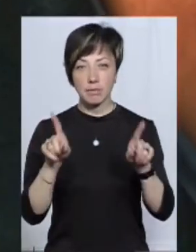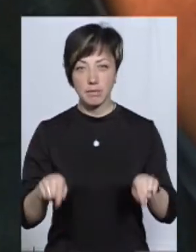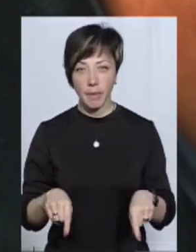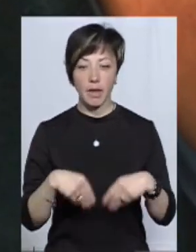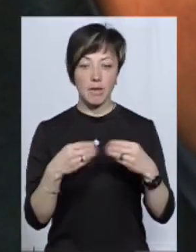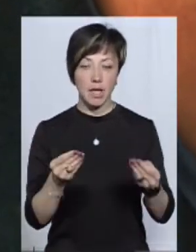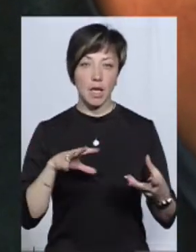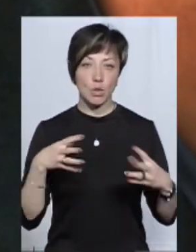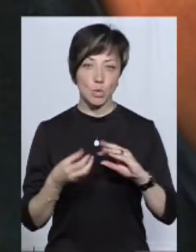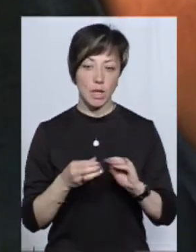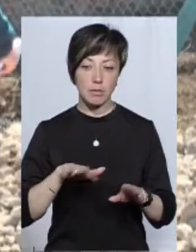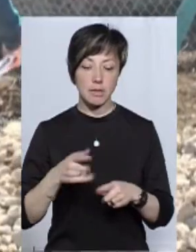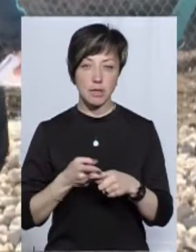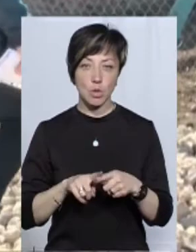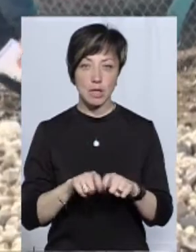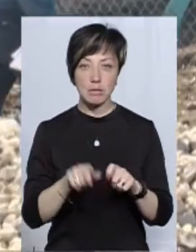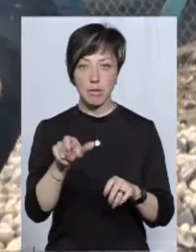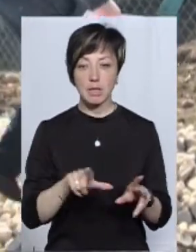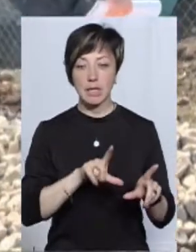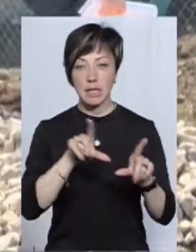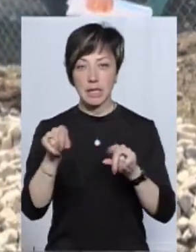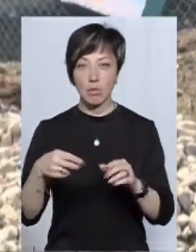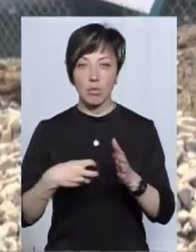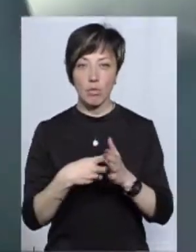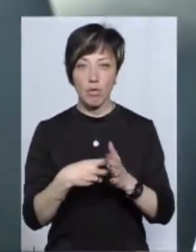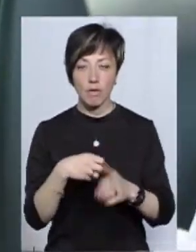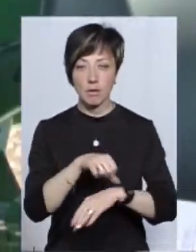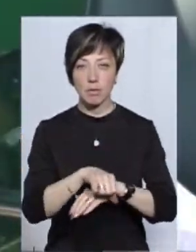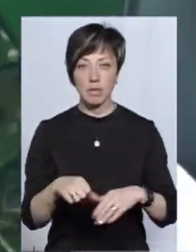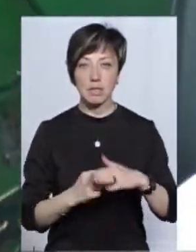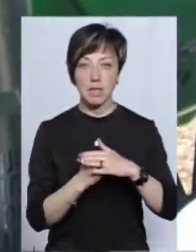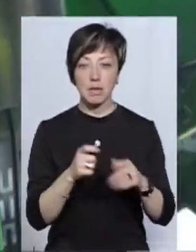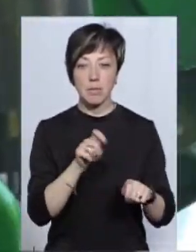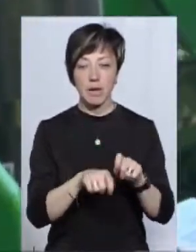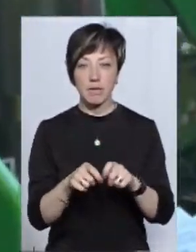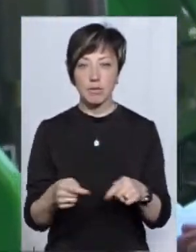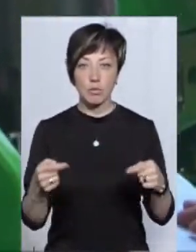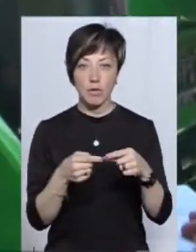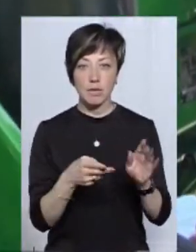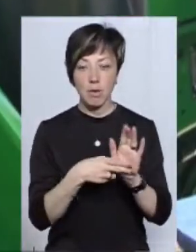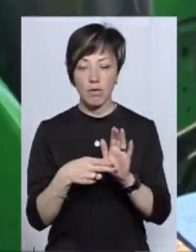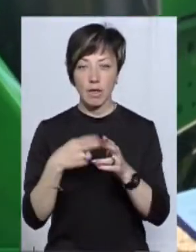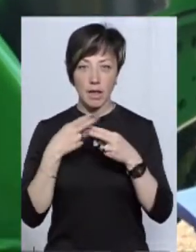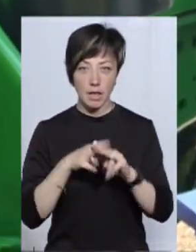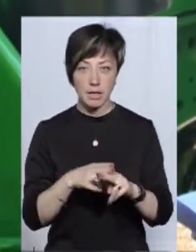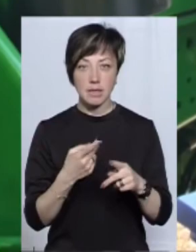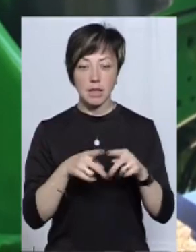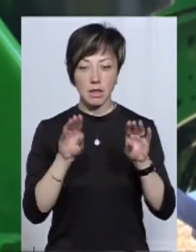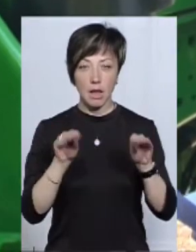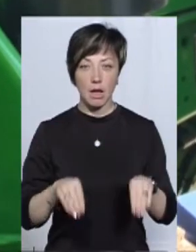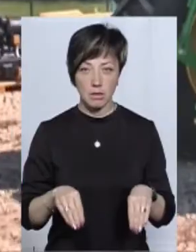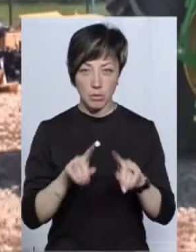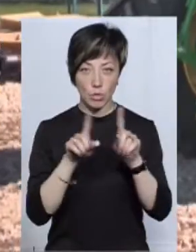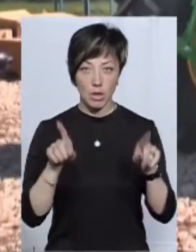ведає результати. Після чого інспектор їде на опломбований митний склад, аби перевірити відповідність маркування на техніці із зазначеними даними у